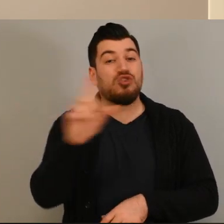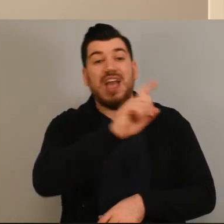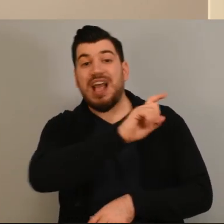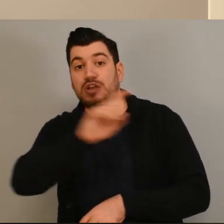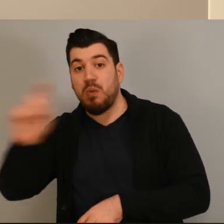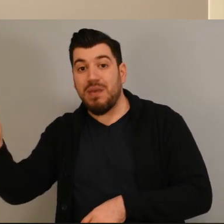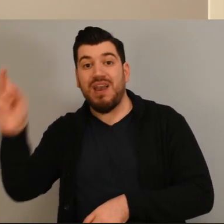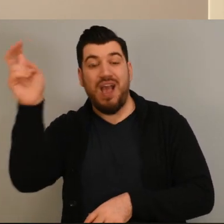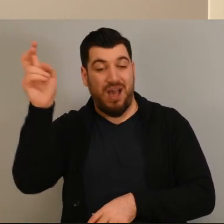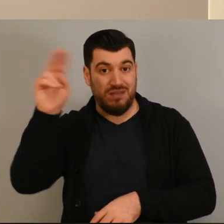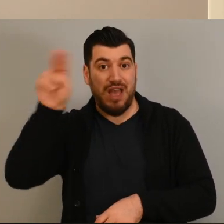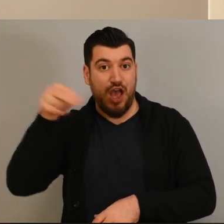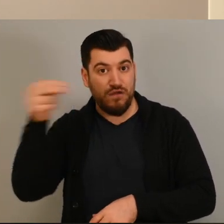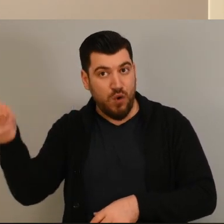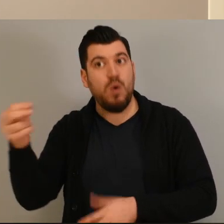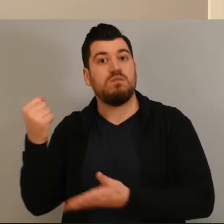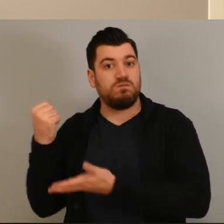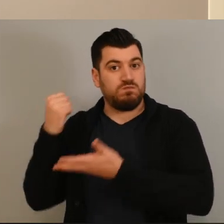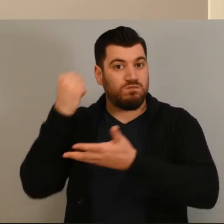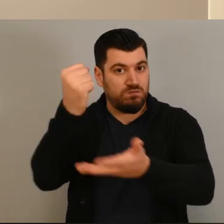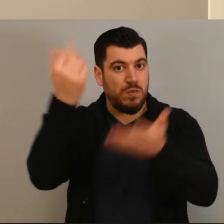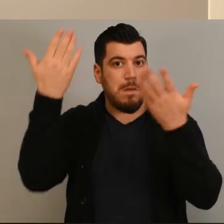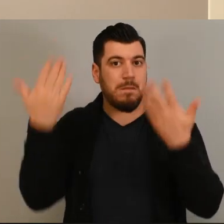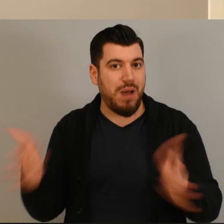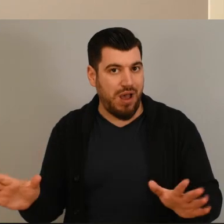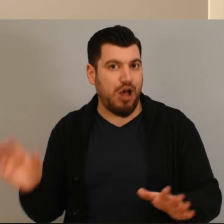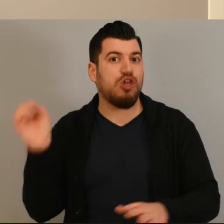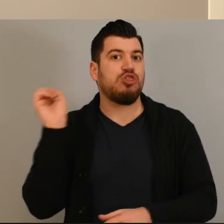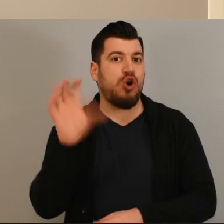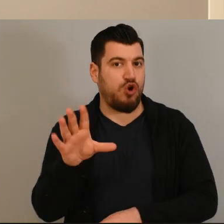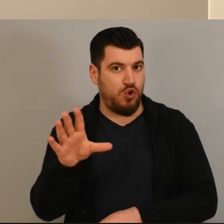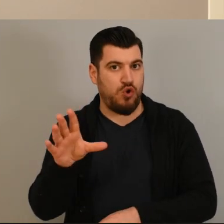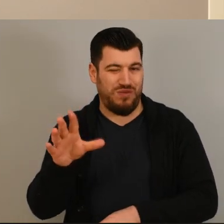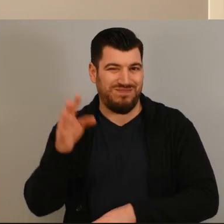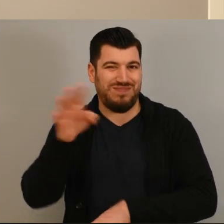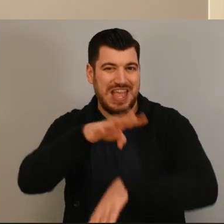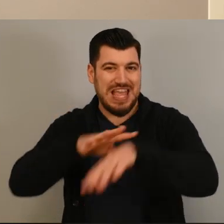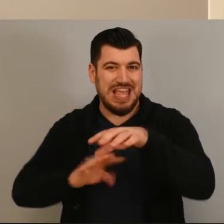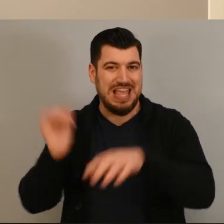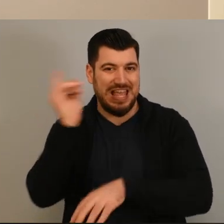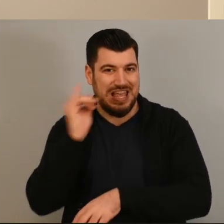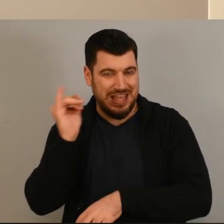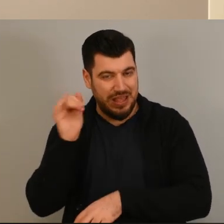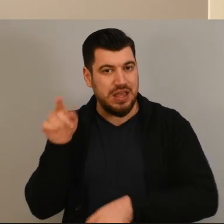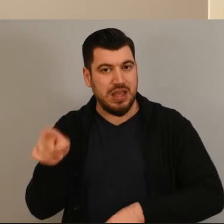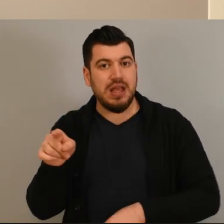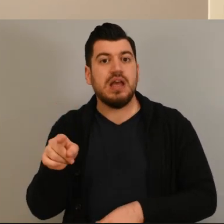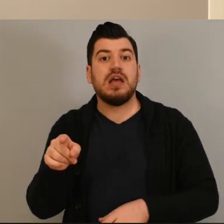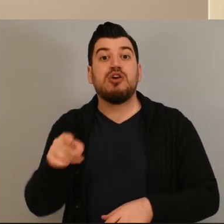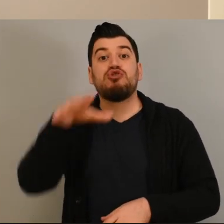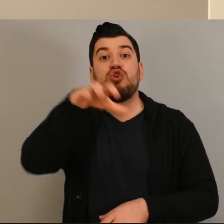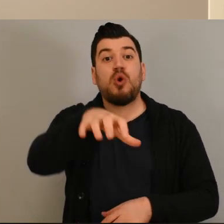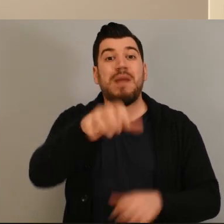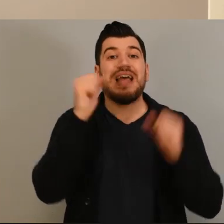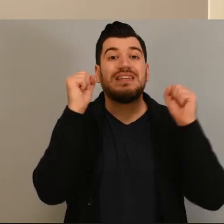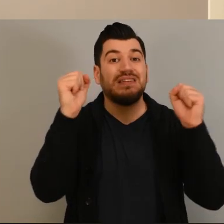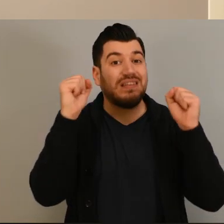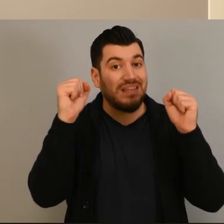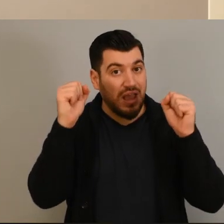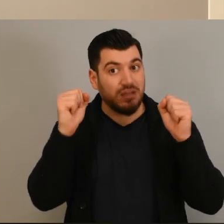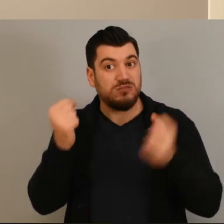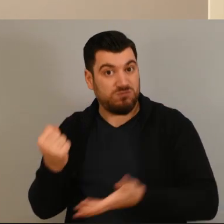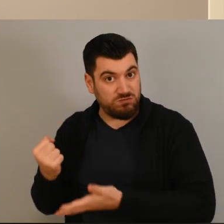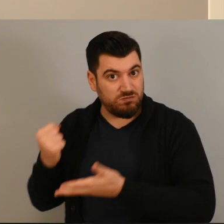ήταν εκεί το με άλλα μάτια, 400 εκατομμύρια ευρώ οι δωρεές του Ιδρύματος αυτού στην Ελλάδα, μόνο στον τομέα της